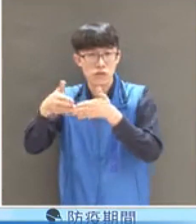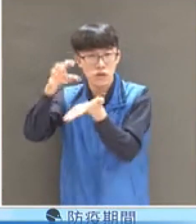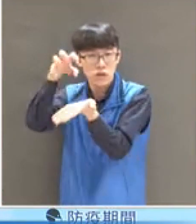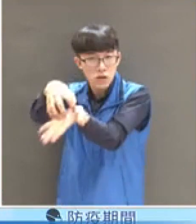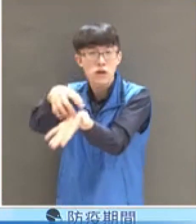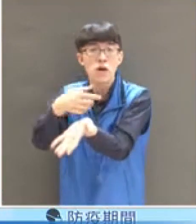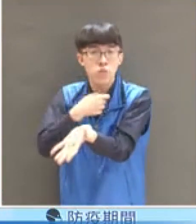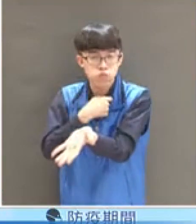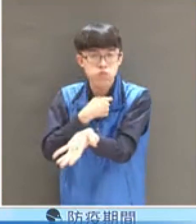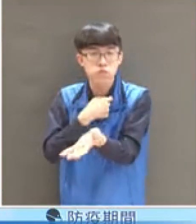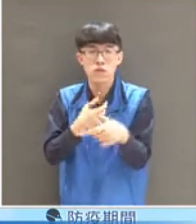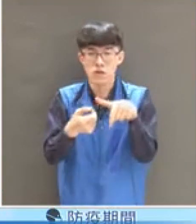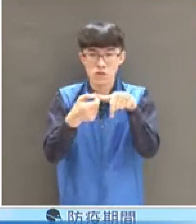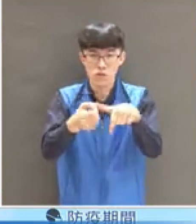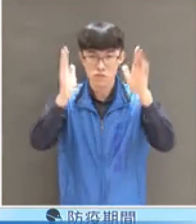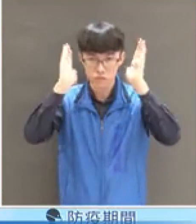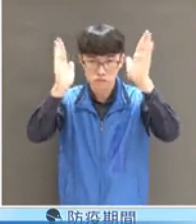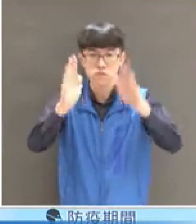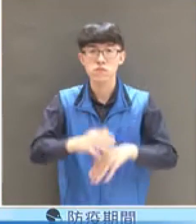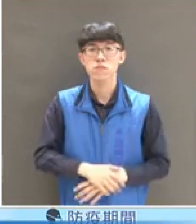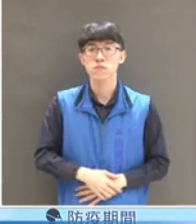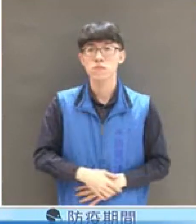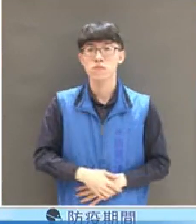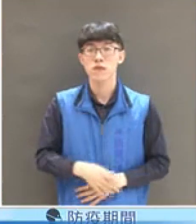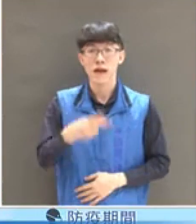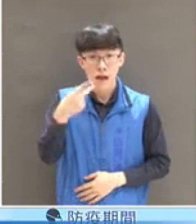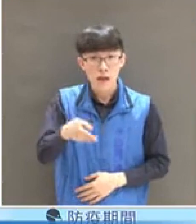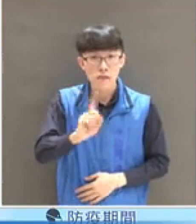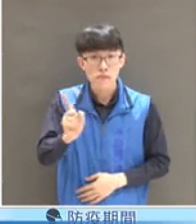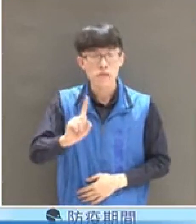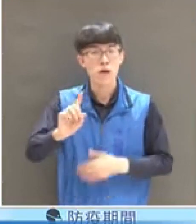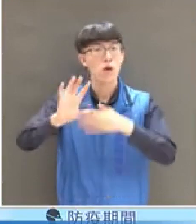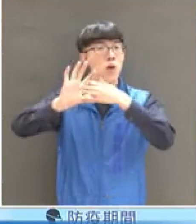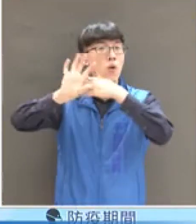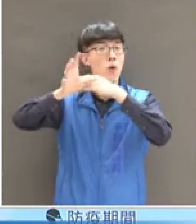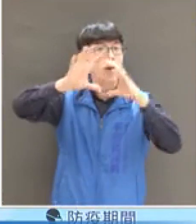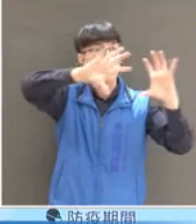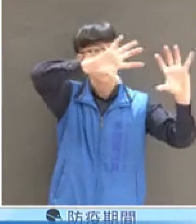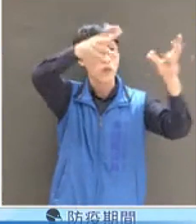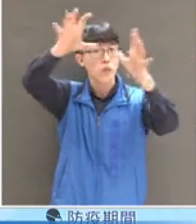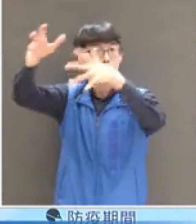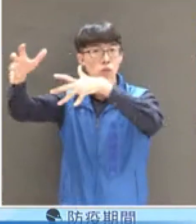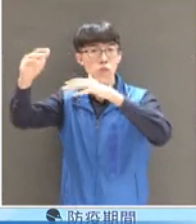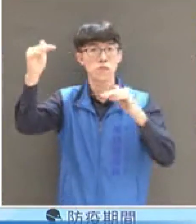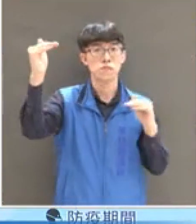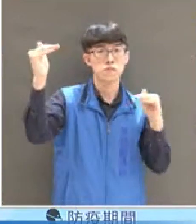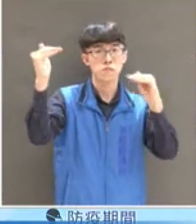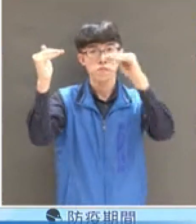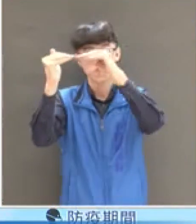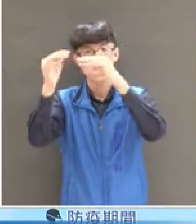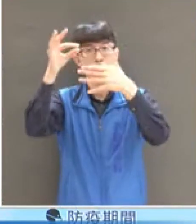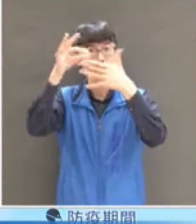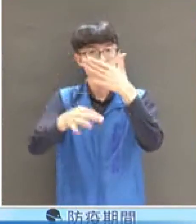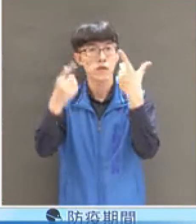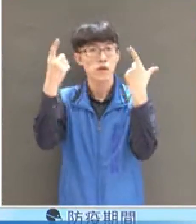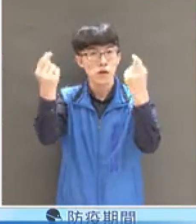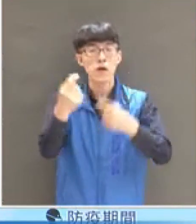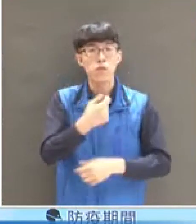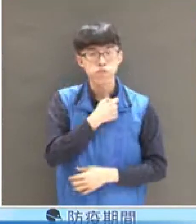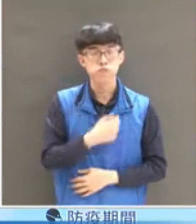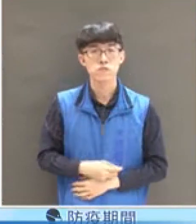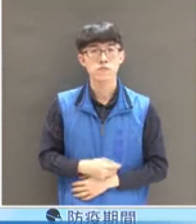公正還有一項一定要跟國際接軌昨天也提到了它未來將會是我們國人出國